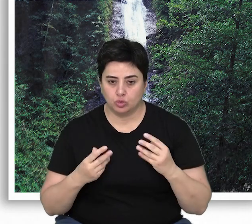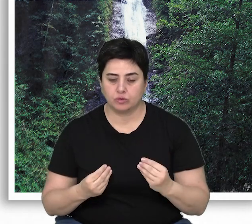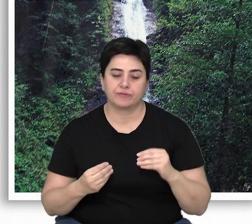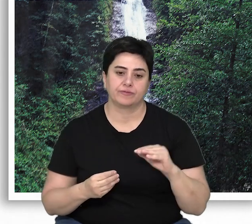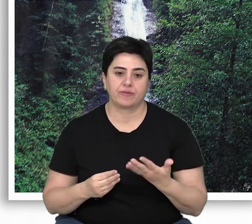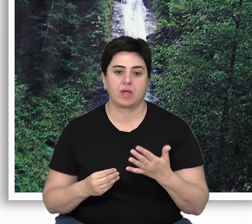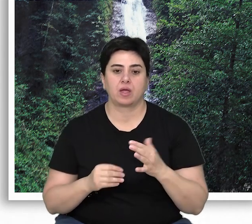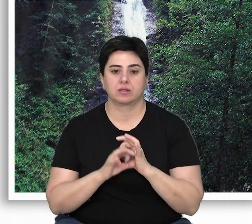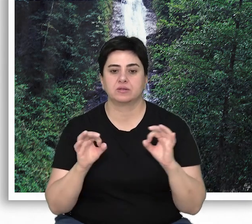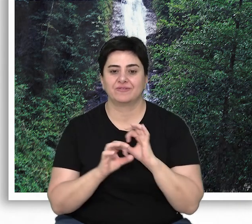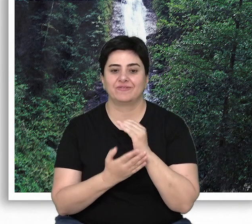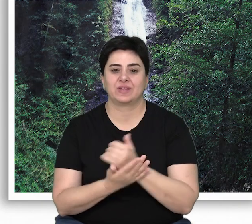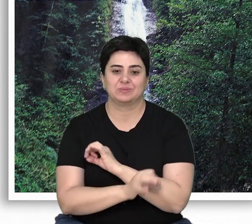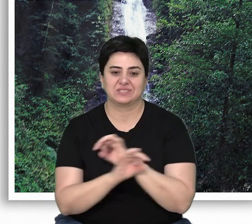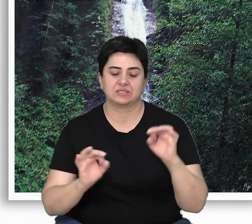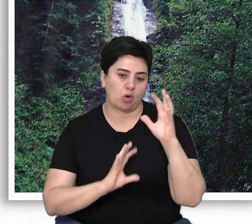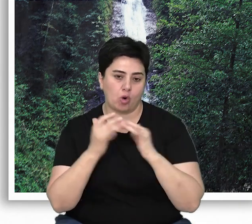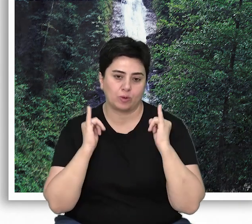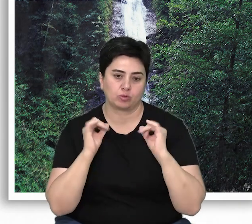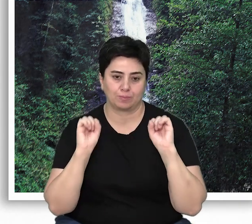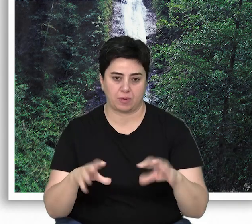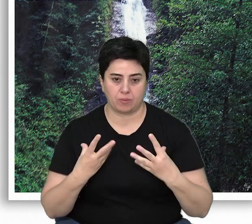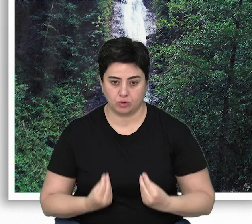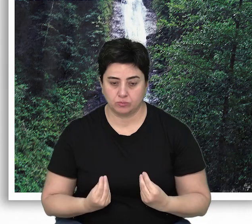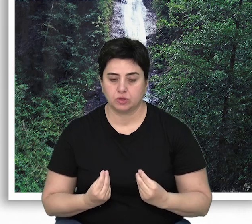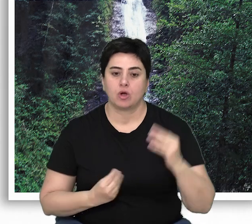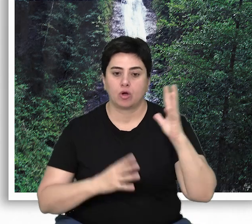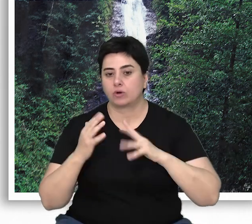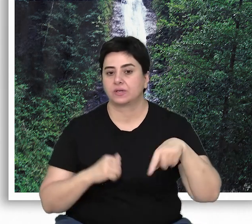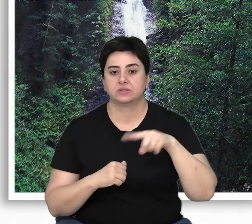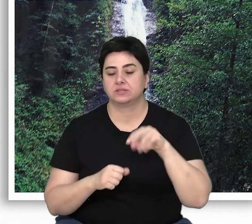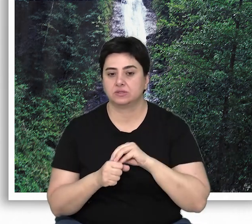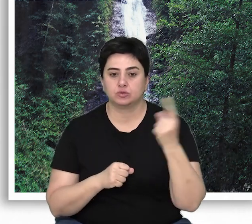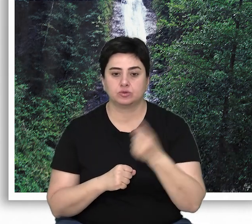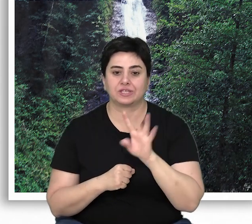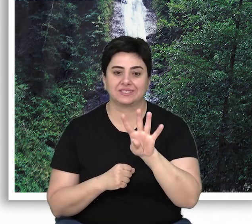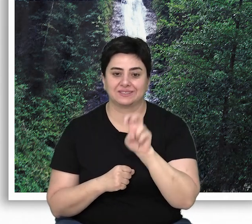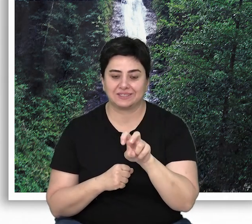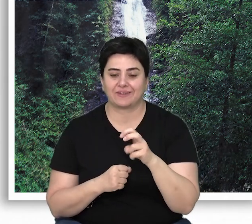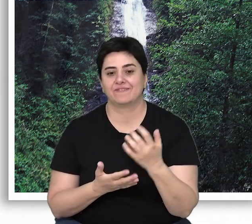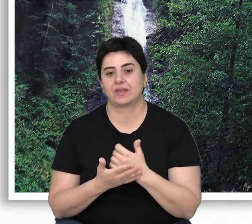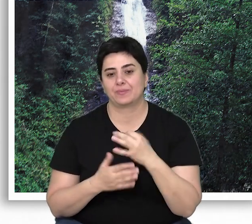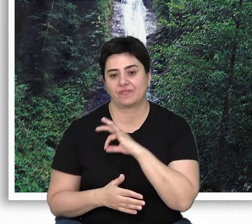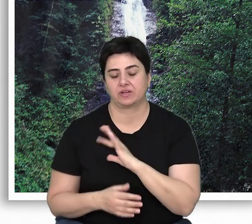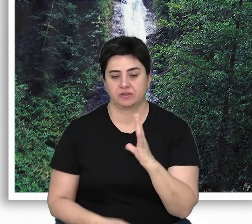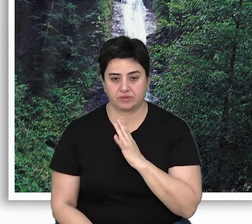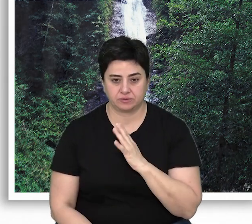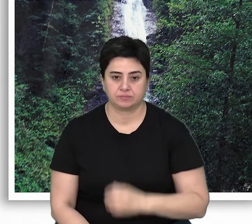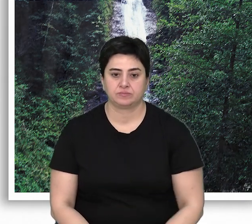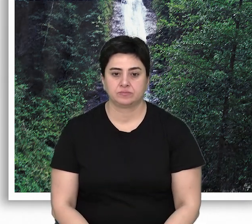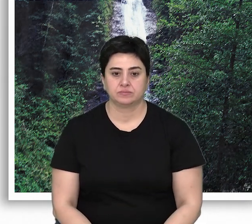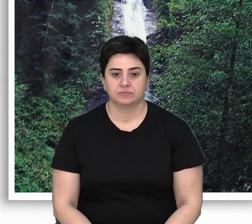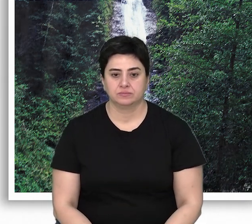veya tamamen verimsiz orman halinde. Ormanlarımızın ancak yüzde kırk sekizi verimli orman niteliğindedir.